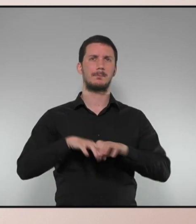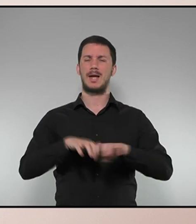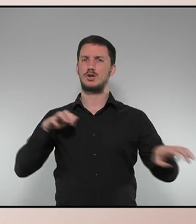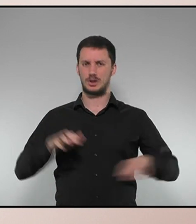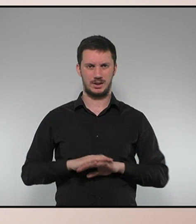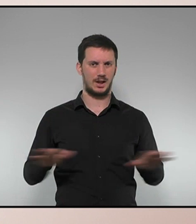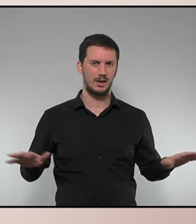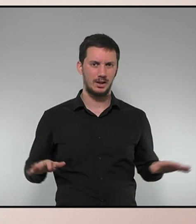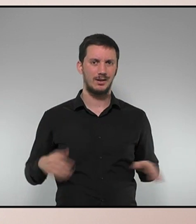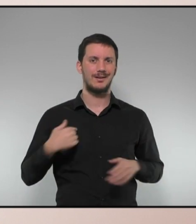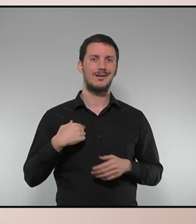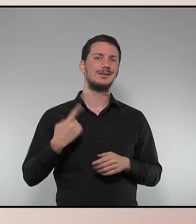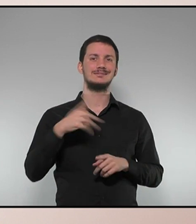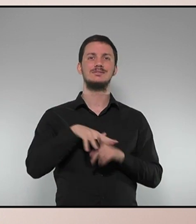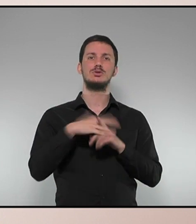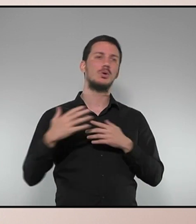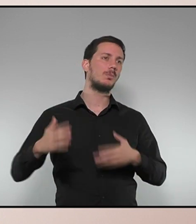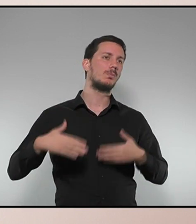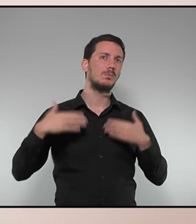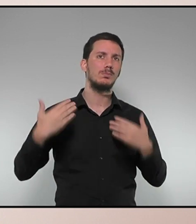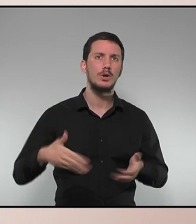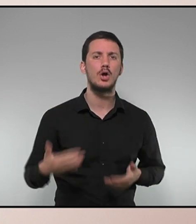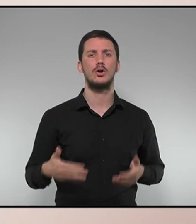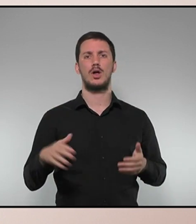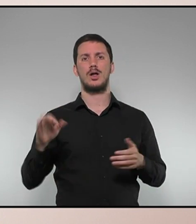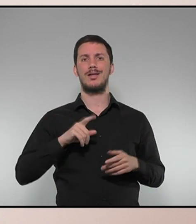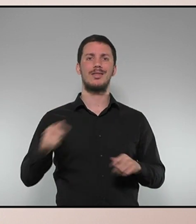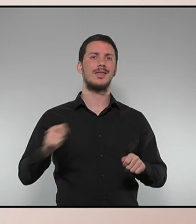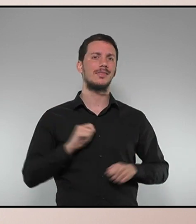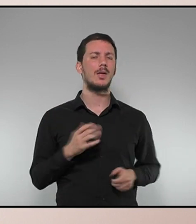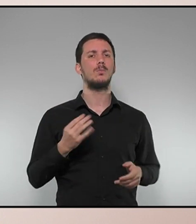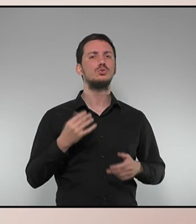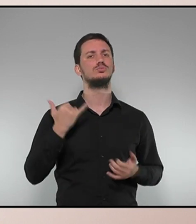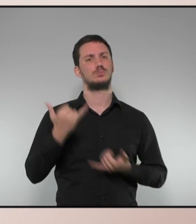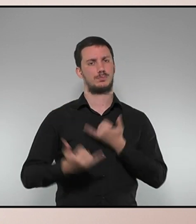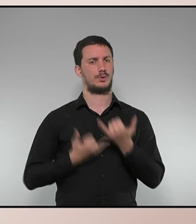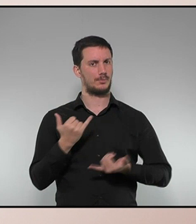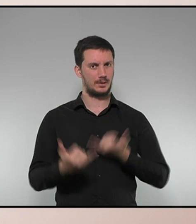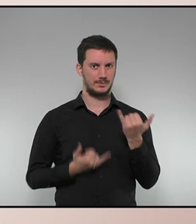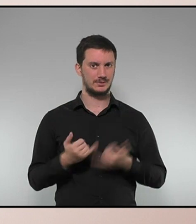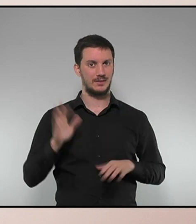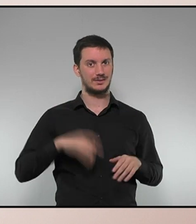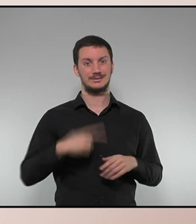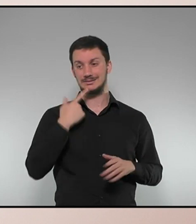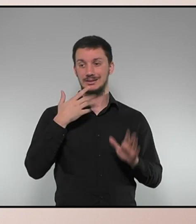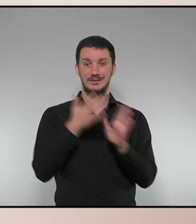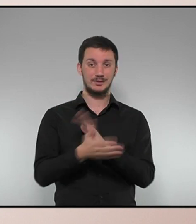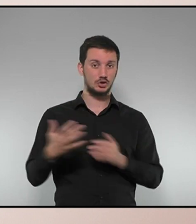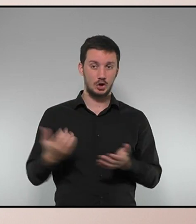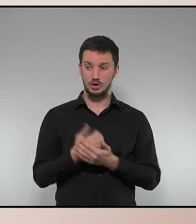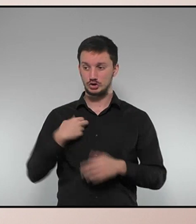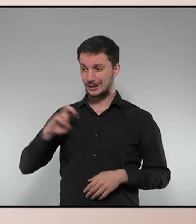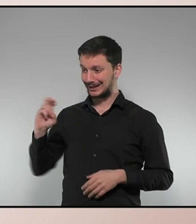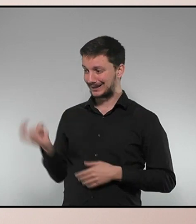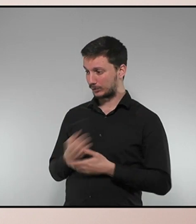Una situació de pròrroga és una situació que genera moltes problemàtiques que impedeix que la totalitat dels recursos que estaven previstos